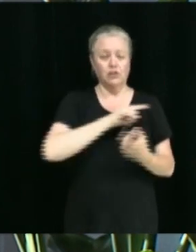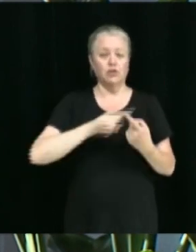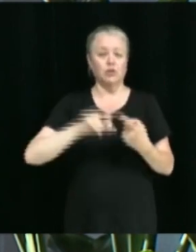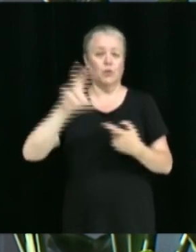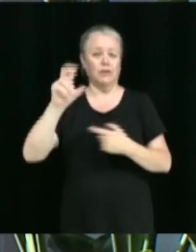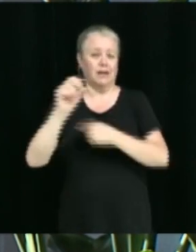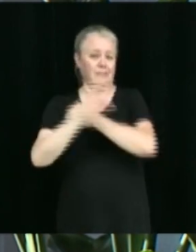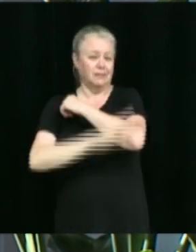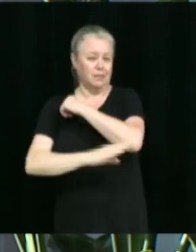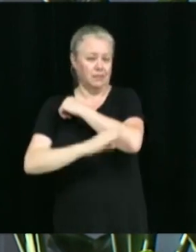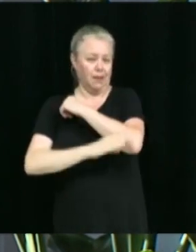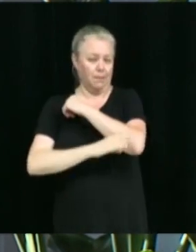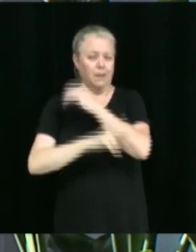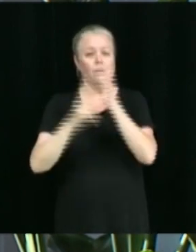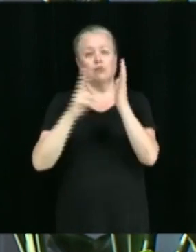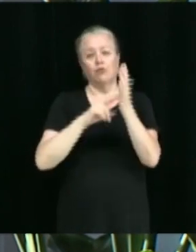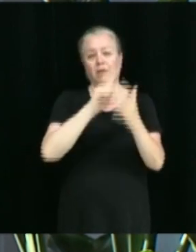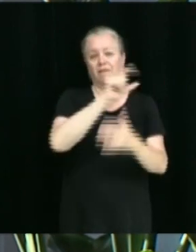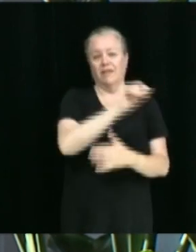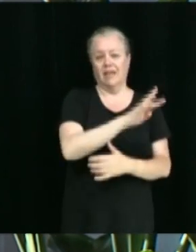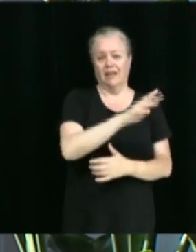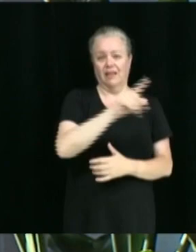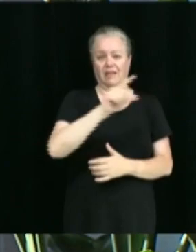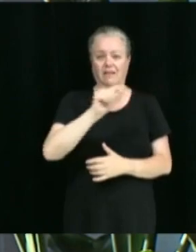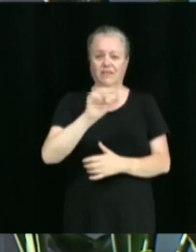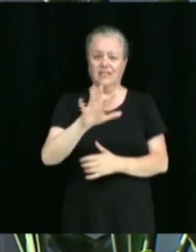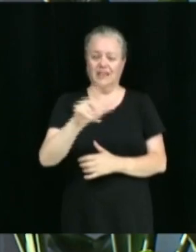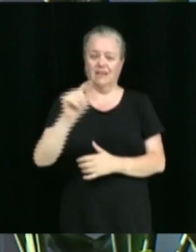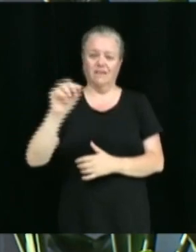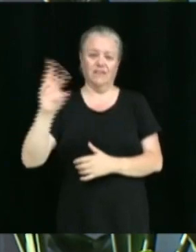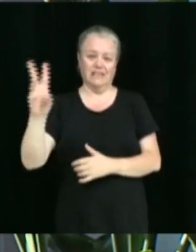pour les années 2024, 2025 et 2026.